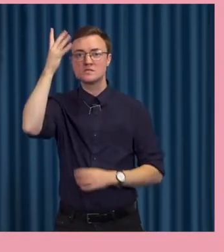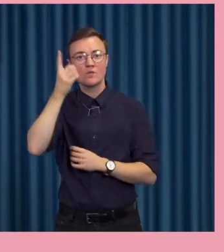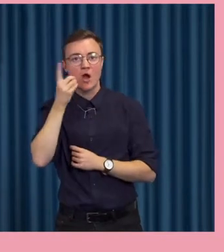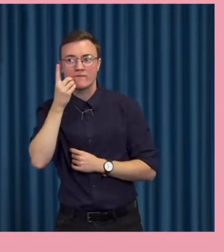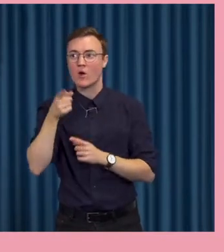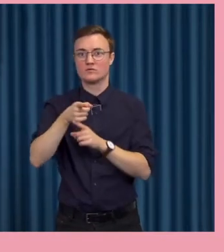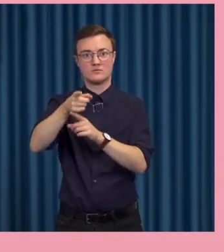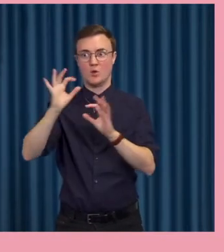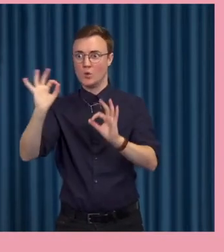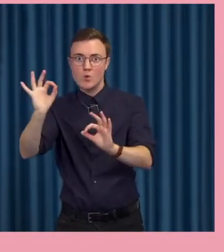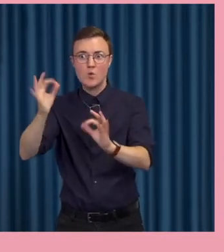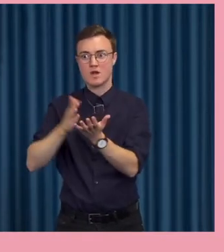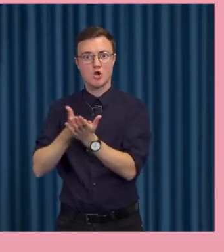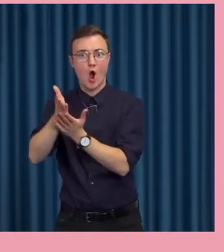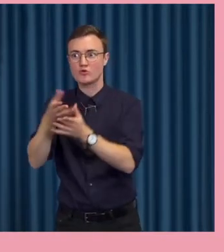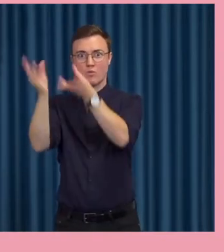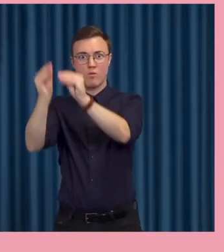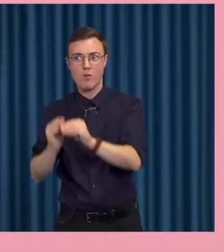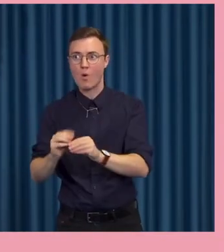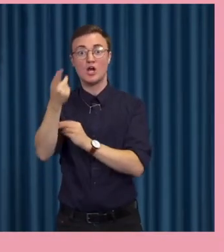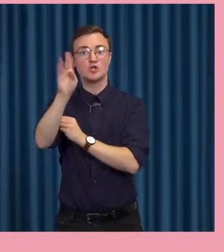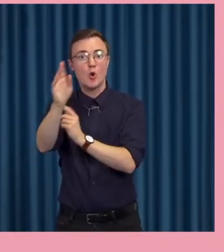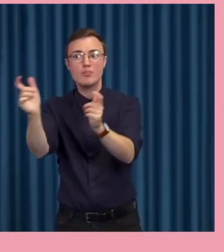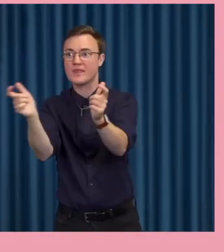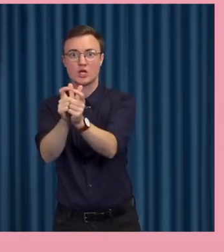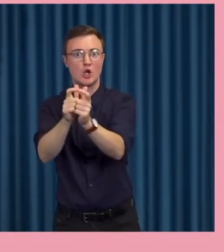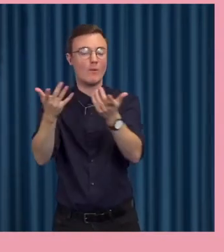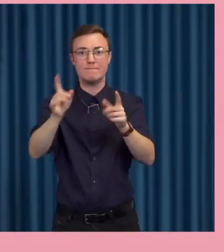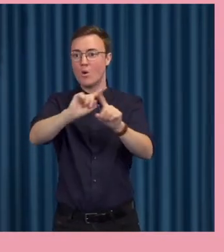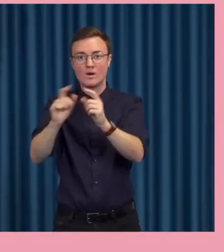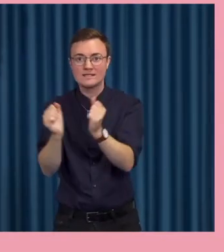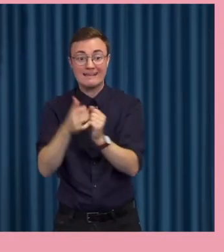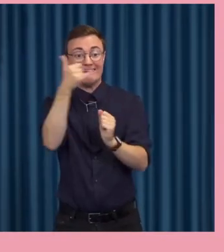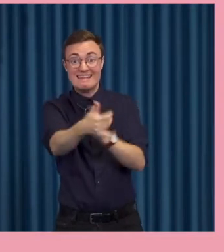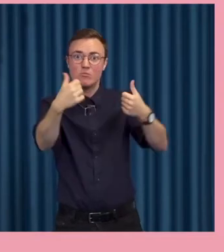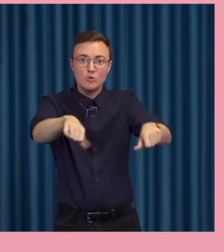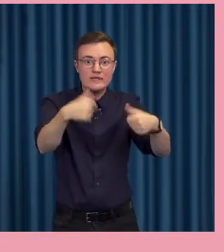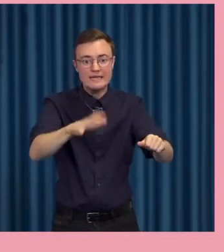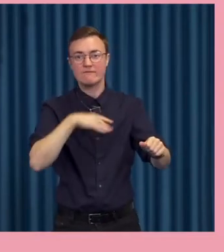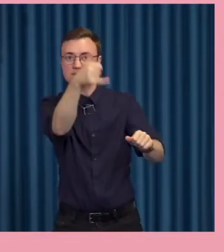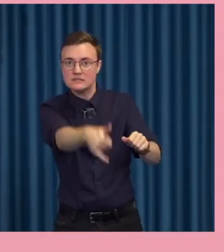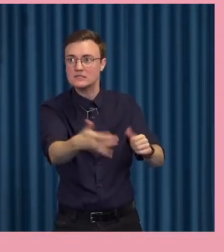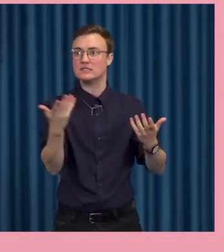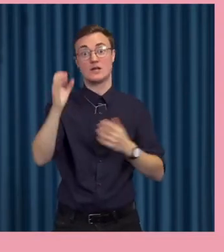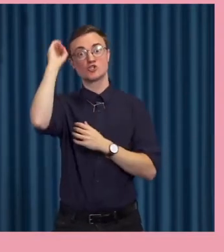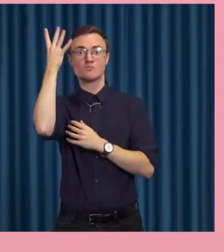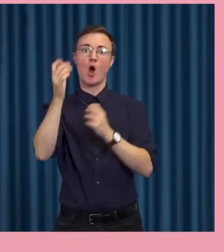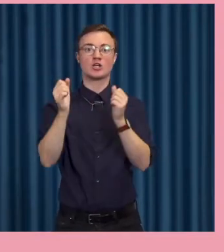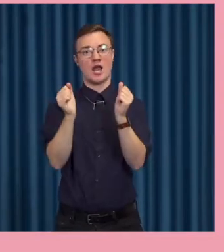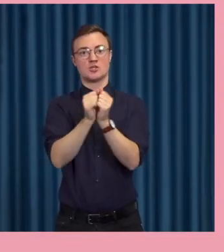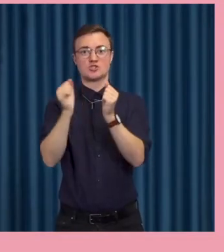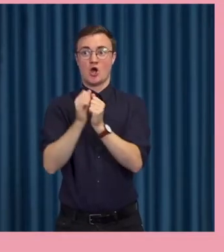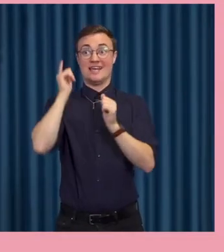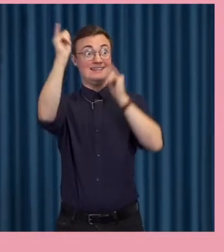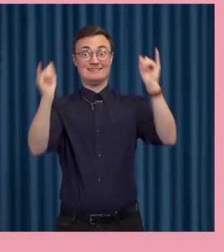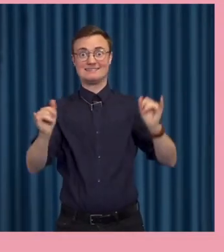i hur kartor byggs via kundklubbar och lojalitetsprogram även in i butiker och via smarta prylar i hemmet även